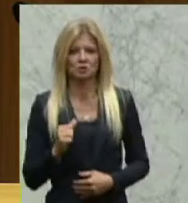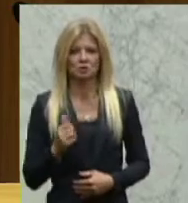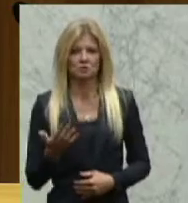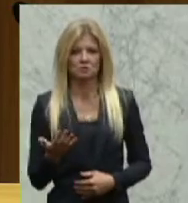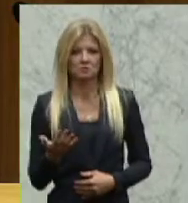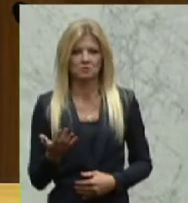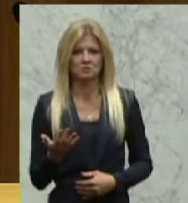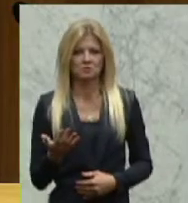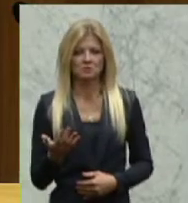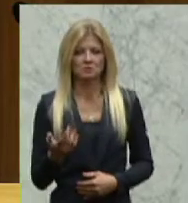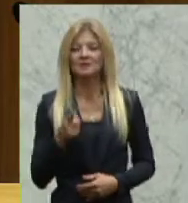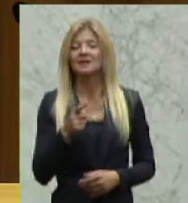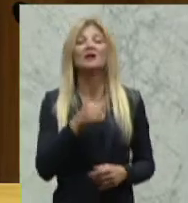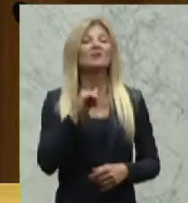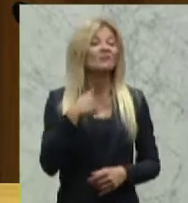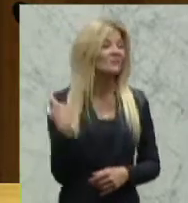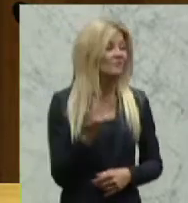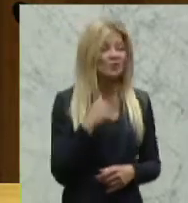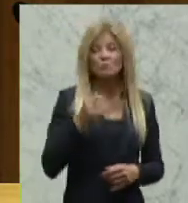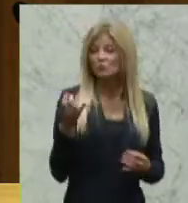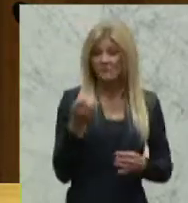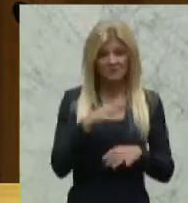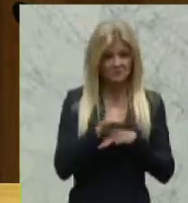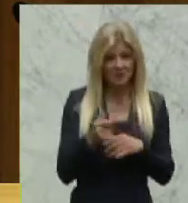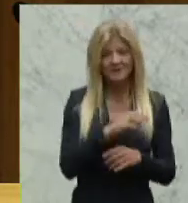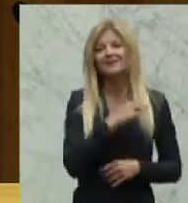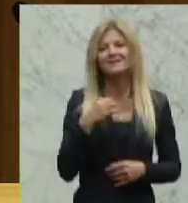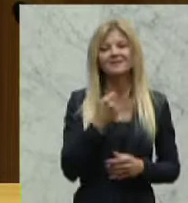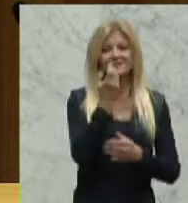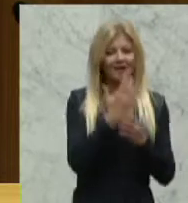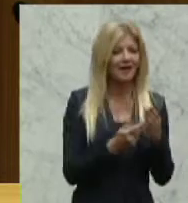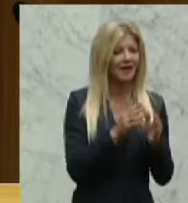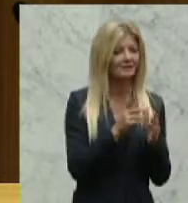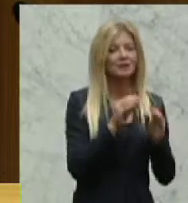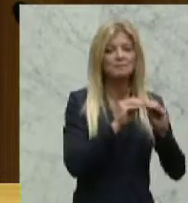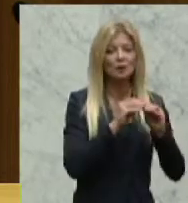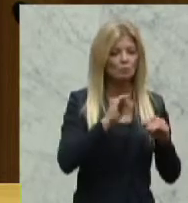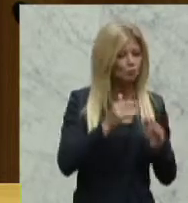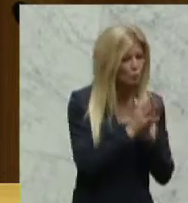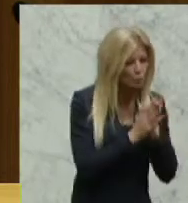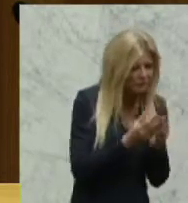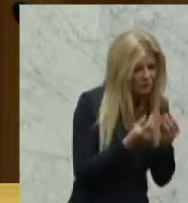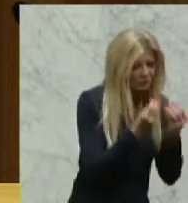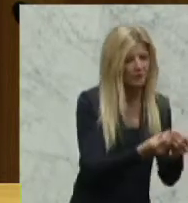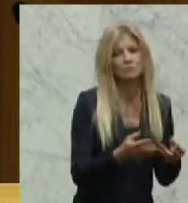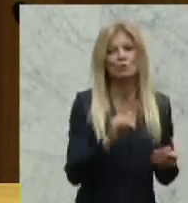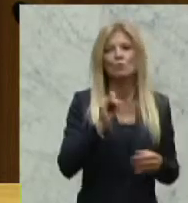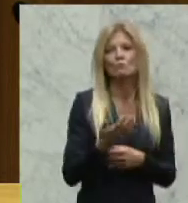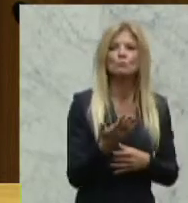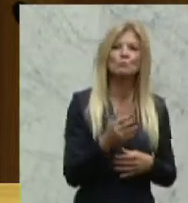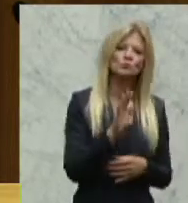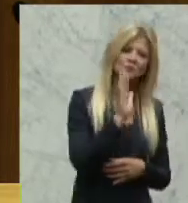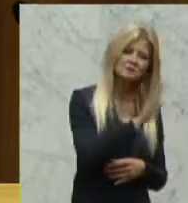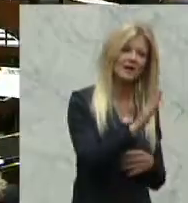Kindergartenpädagogen motivieren. Wir müssen ihnen die Qualität der Arbeit, wir müssen ihnen die Qualität